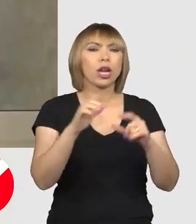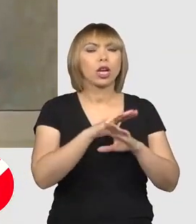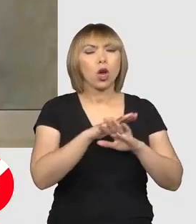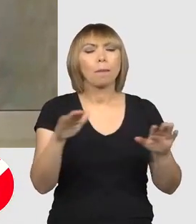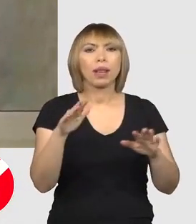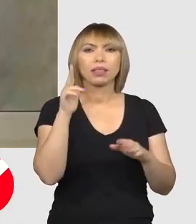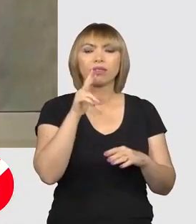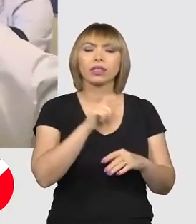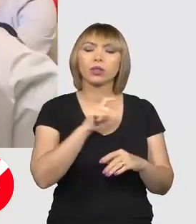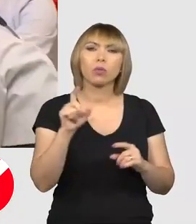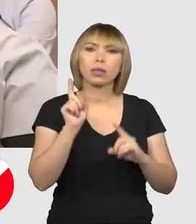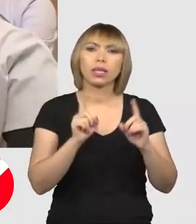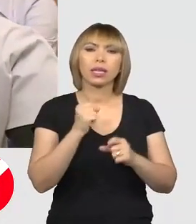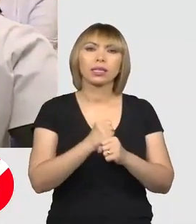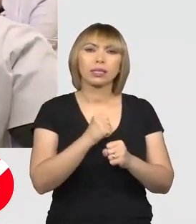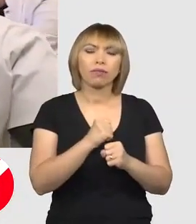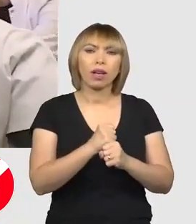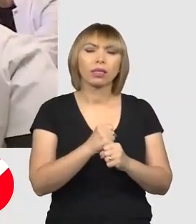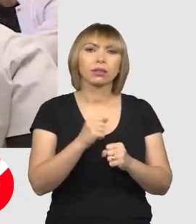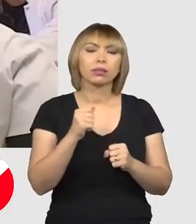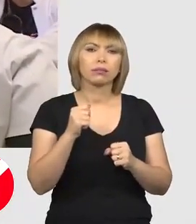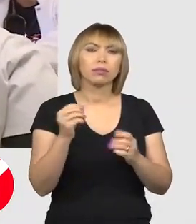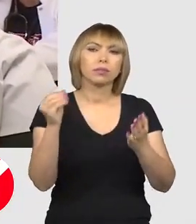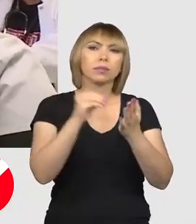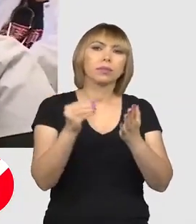verde, decât dacă se fac amendări la regulile curente.